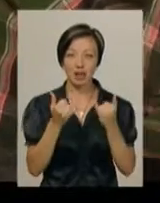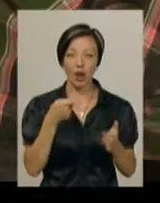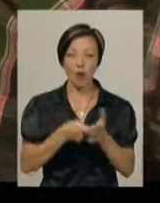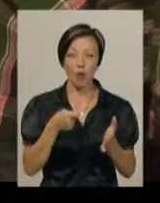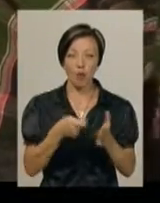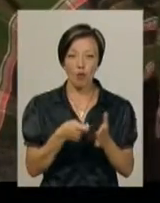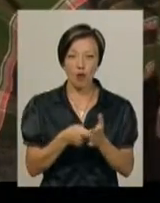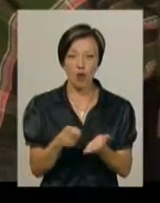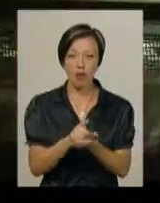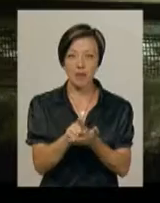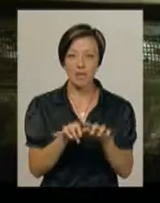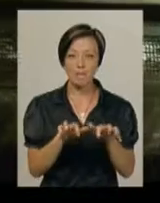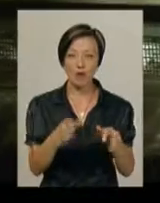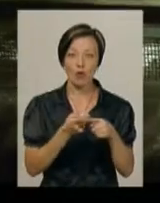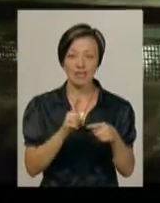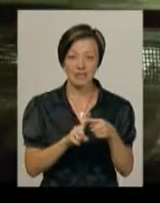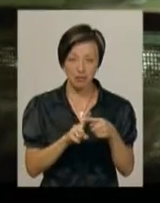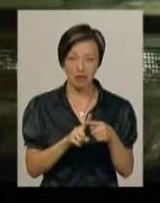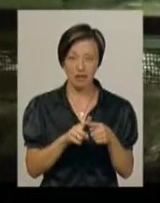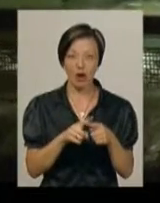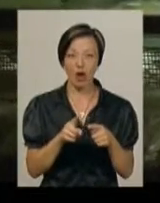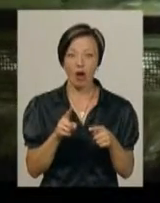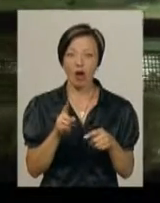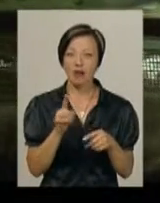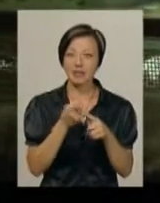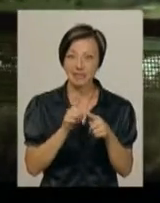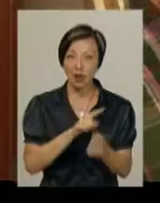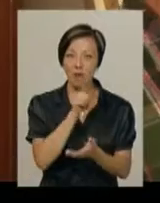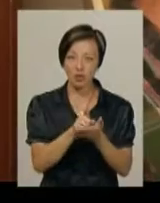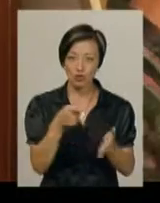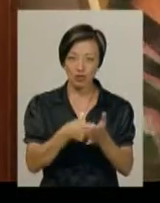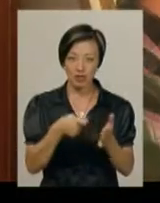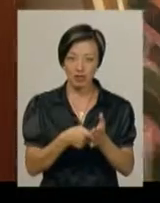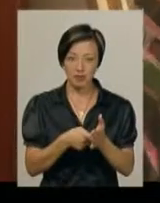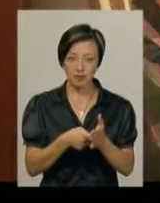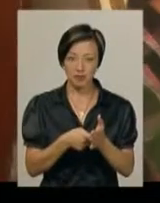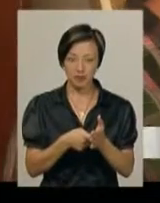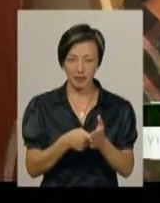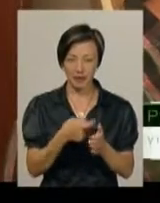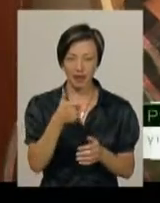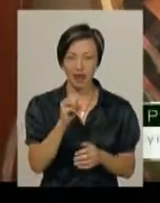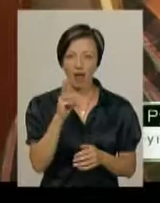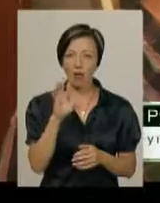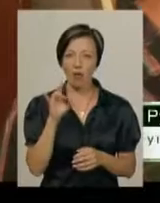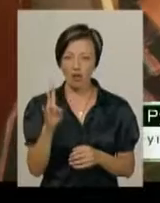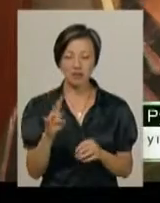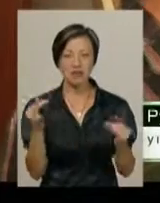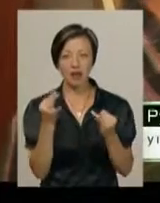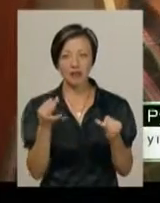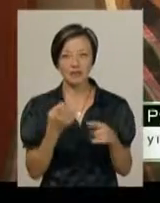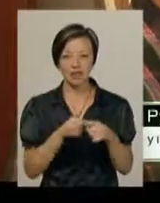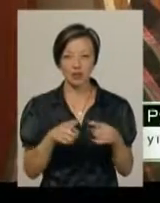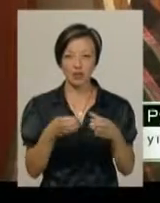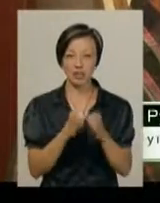корму рептиліям і павукам. Для цих дрібних ящирок, комахи – обов'язковий раціон. Гекон, гном. Чим вони цікаві? В цій